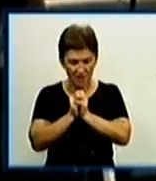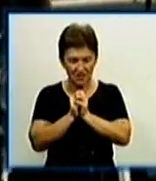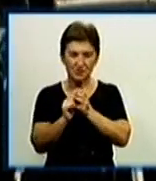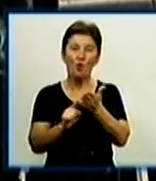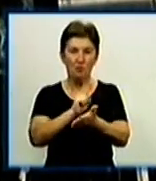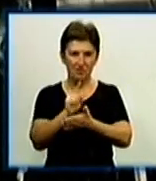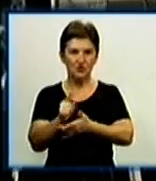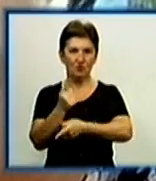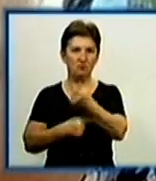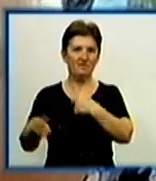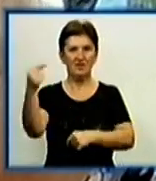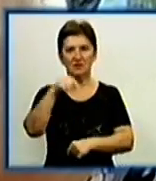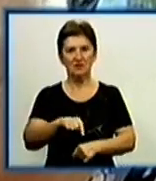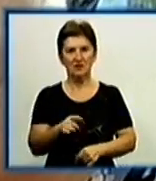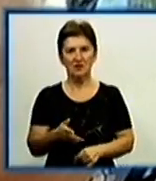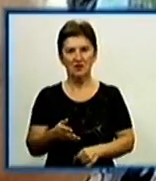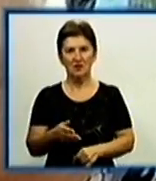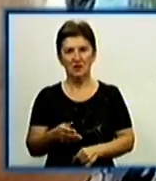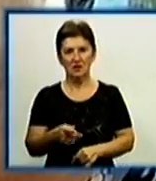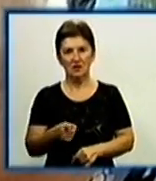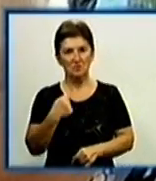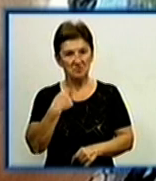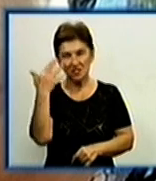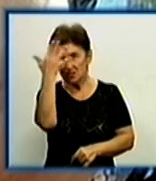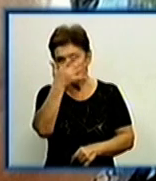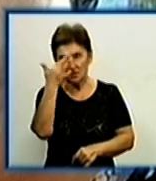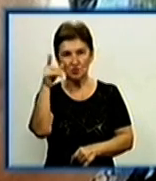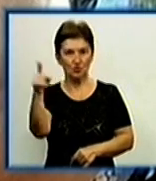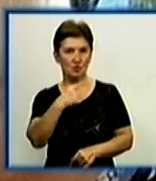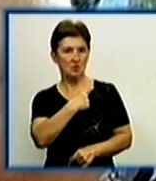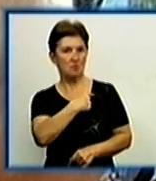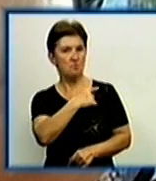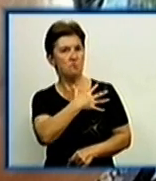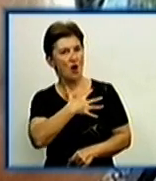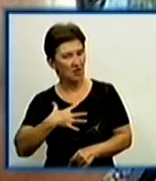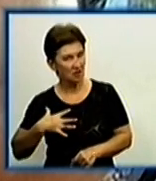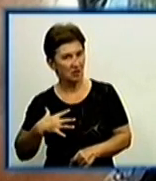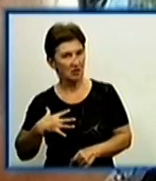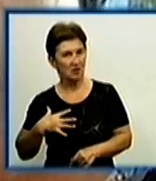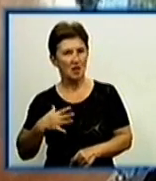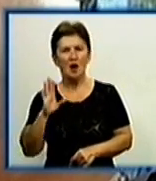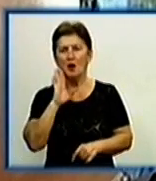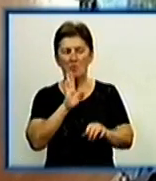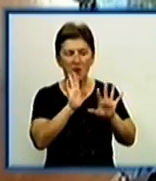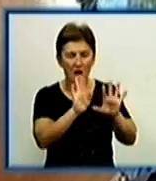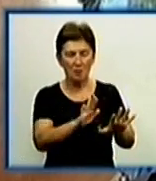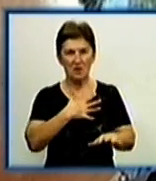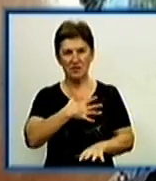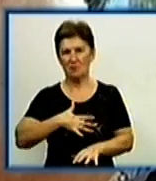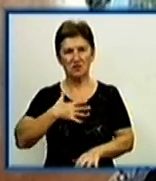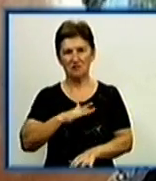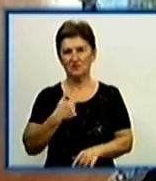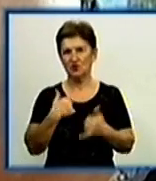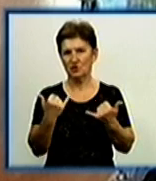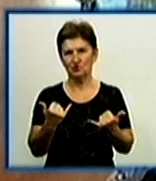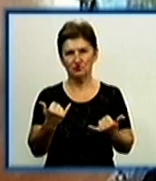був Аліні Варбовій. Снився, що він поранений. Він поранений. Ну, сказав, ну не переживай, зараз я не можу прийти додому